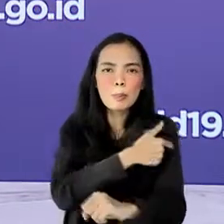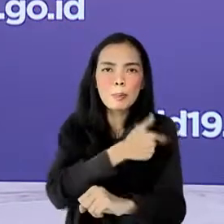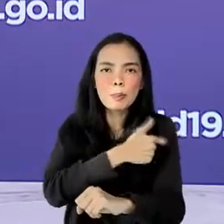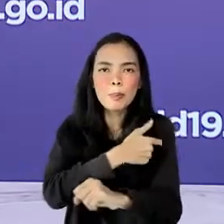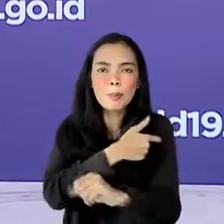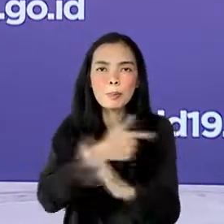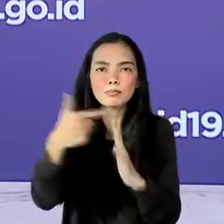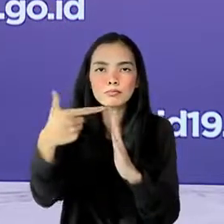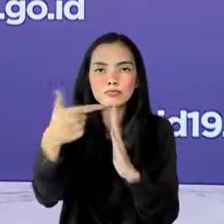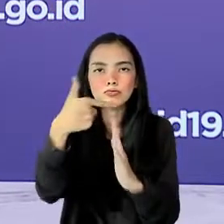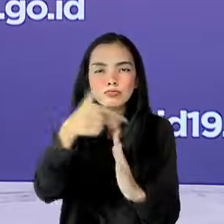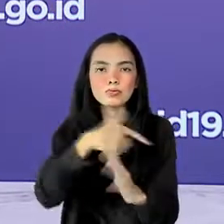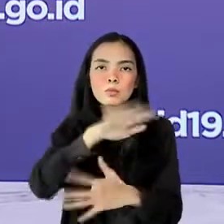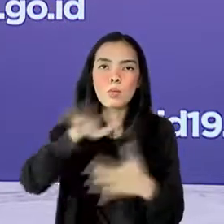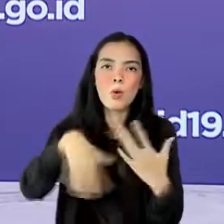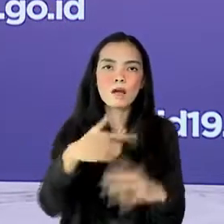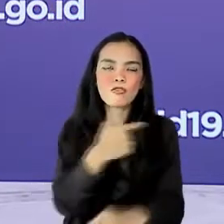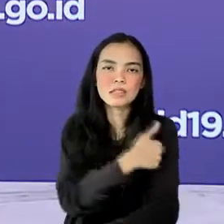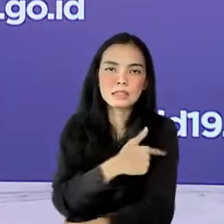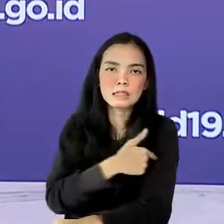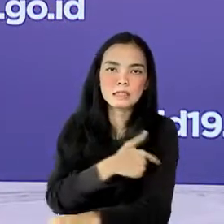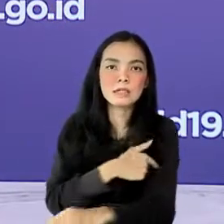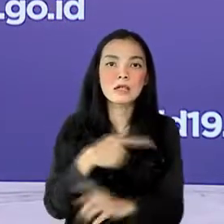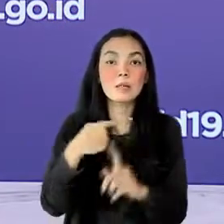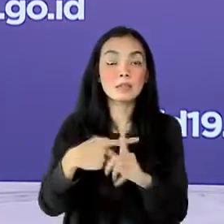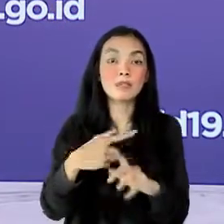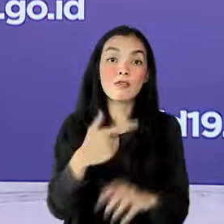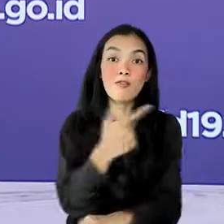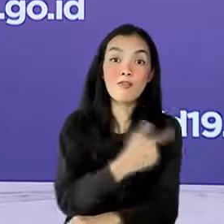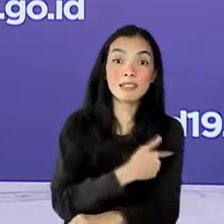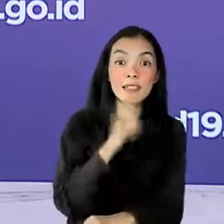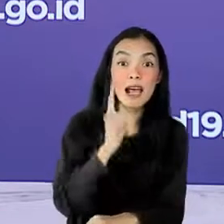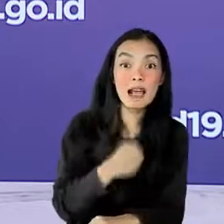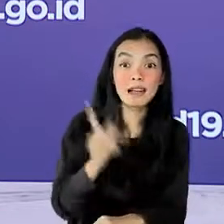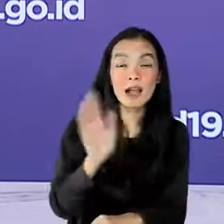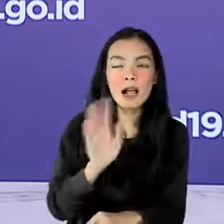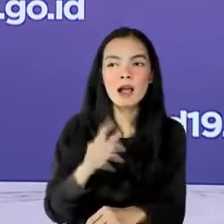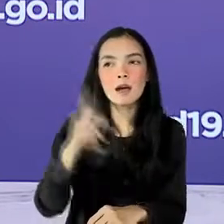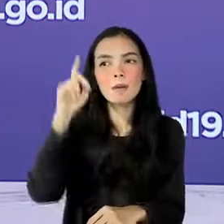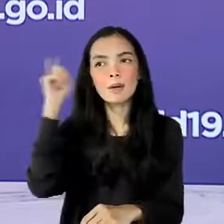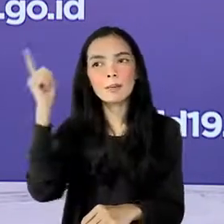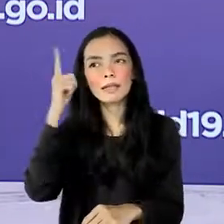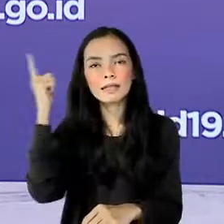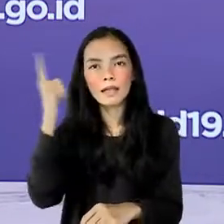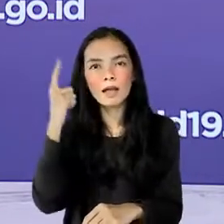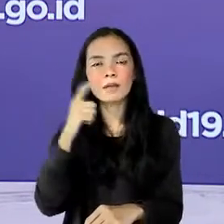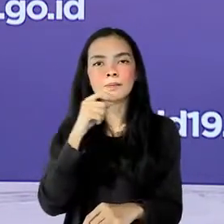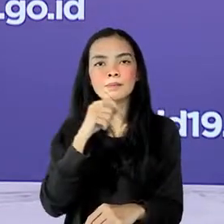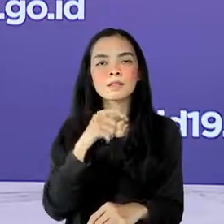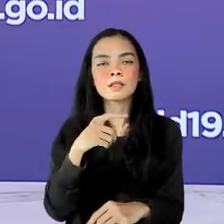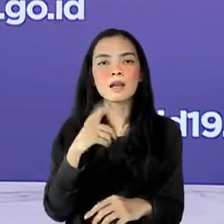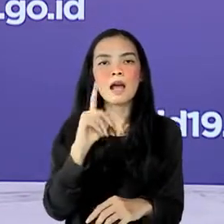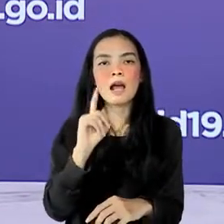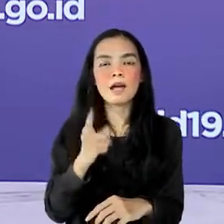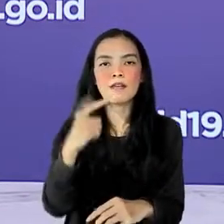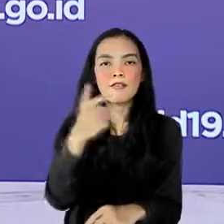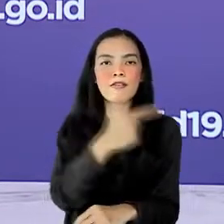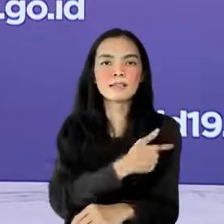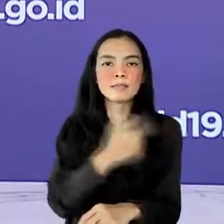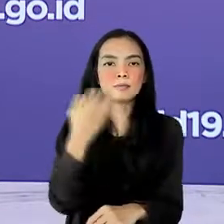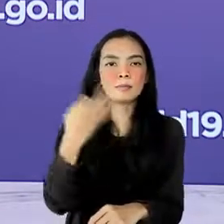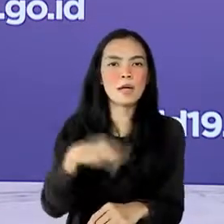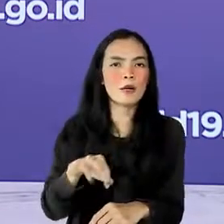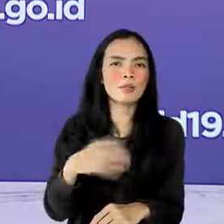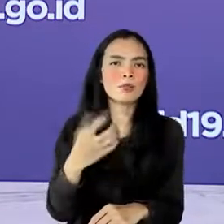selain itu untuk memastikan ketersediaan vaksin pemerintah menyatakan bahwa akan menerima tambahan kedatangan vaksin